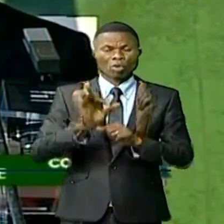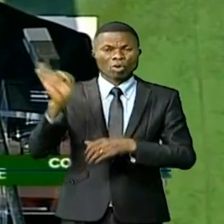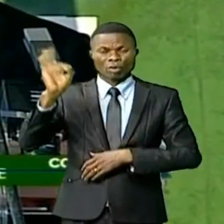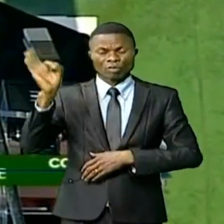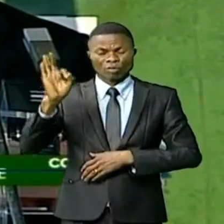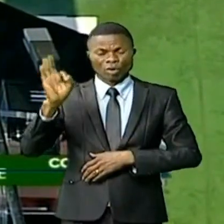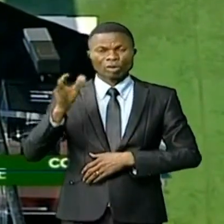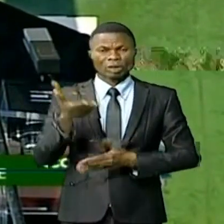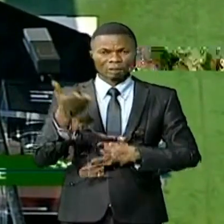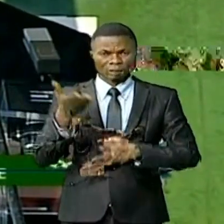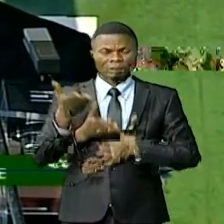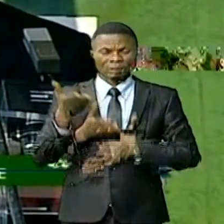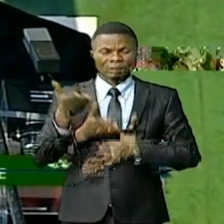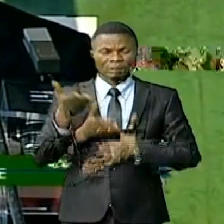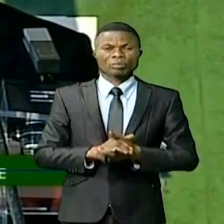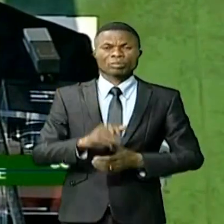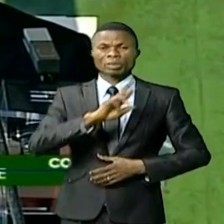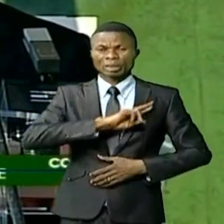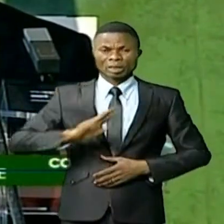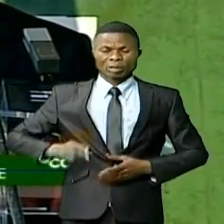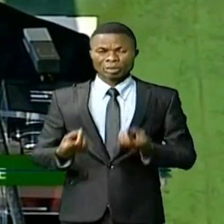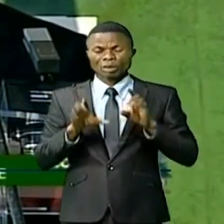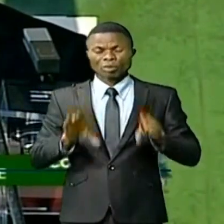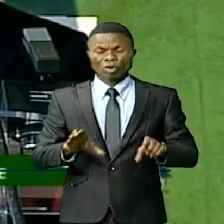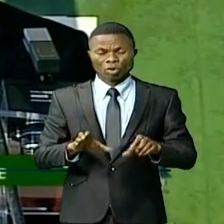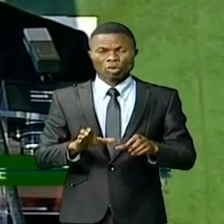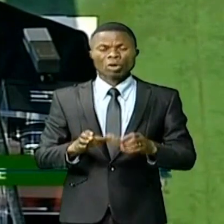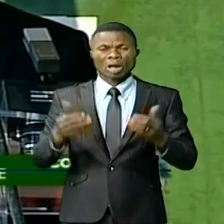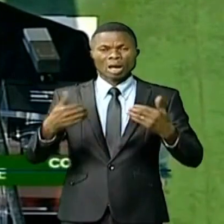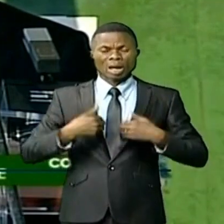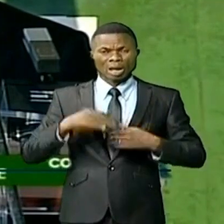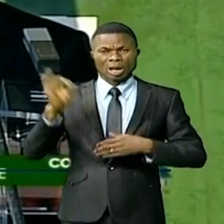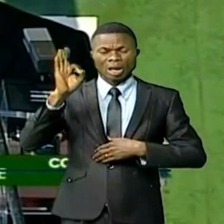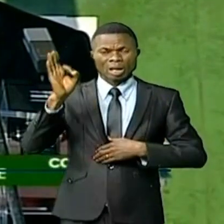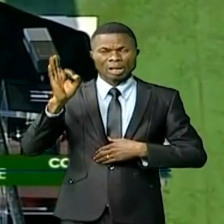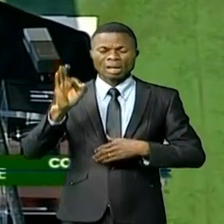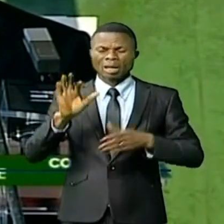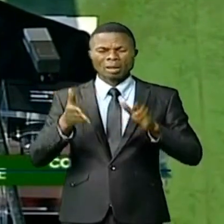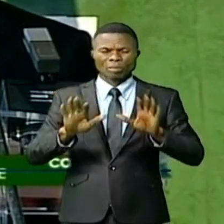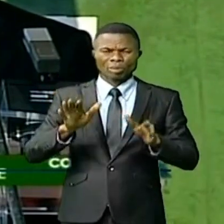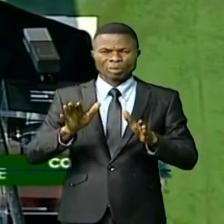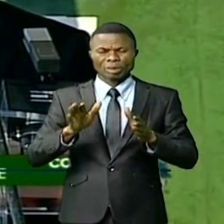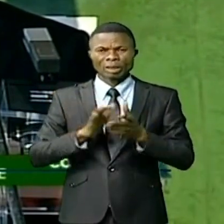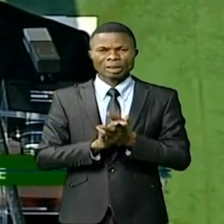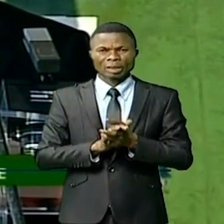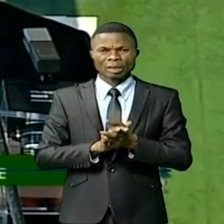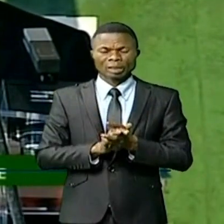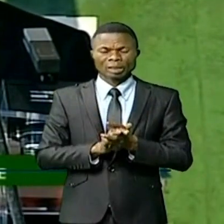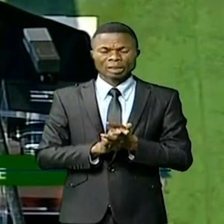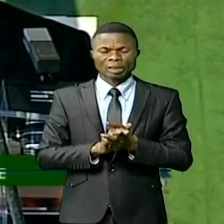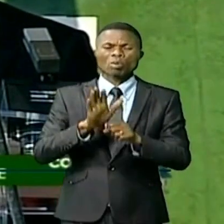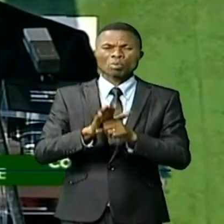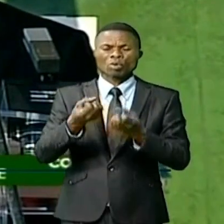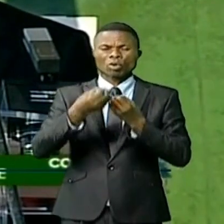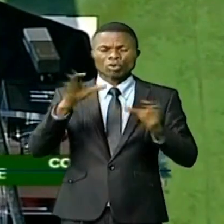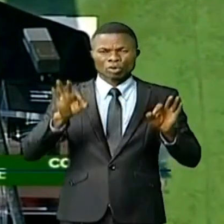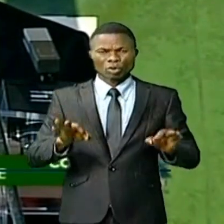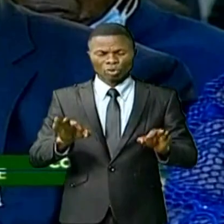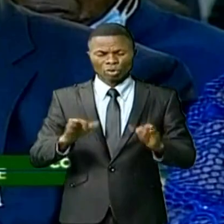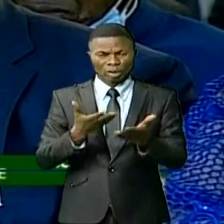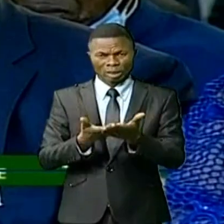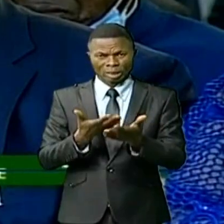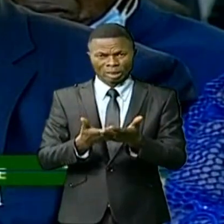forêts de la République démocratique du Congo séquestrent le carbone atmosphérique